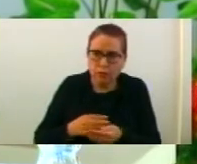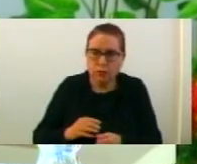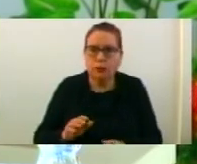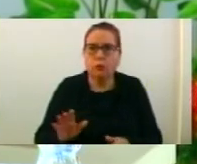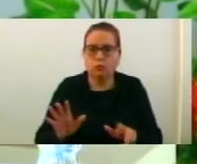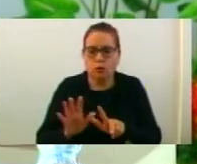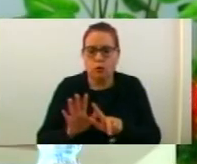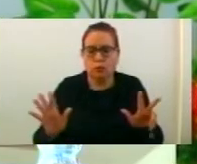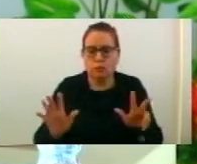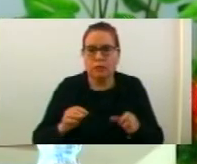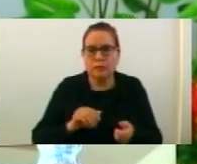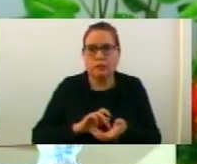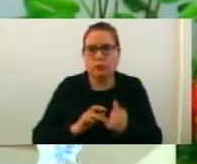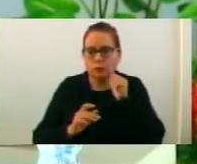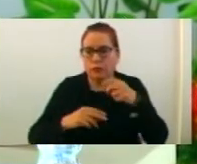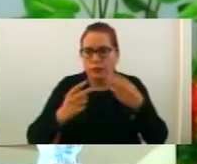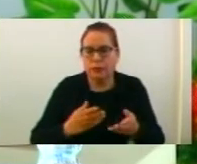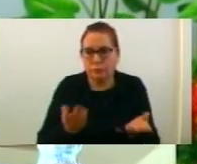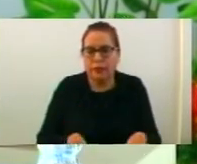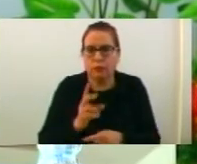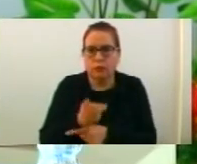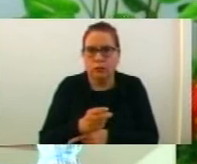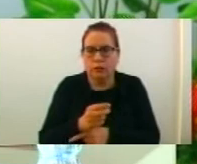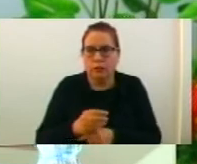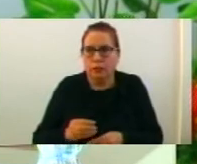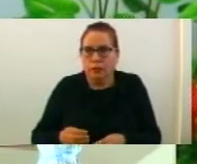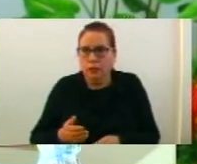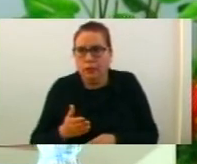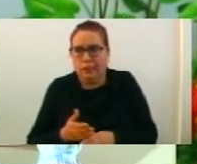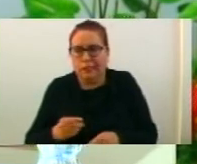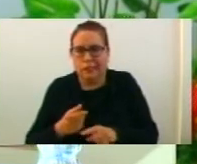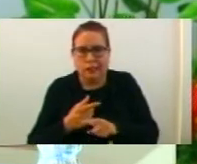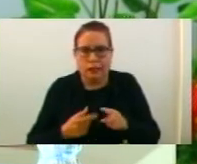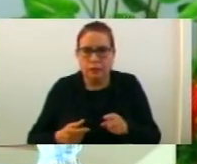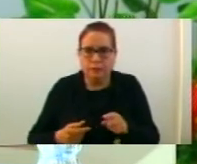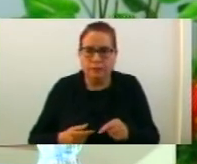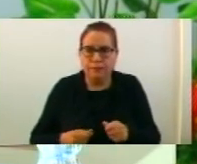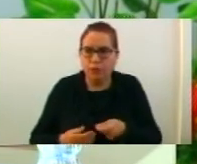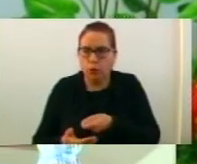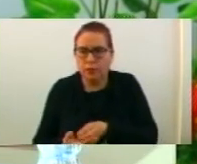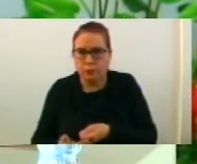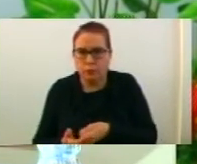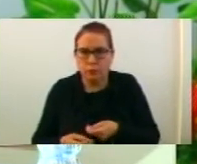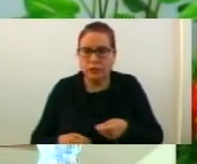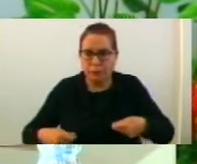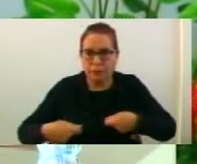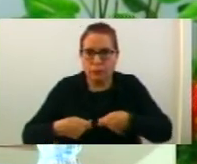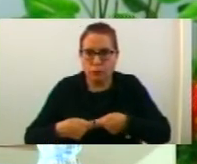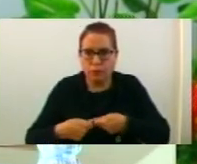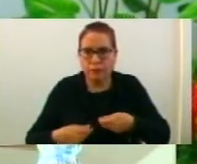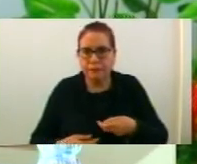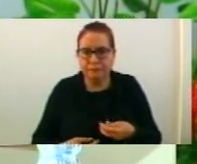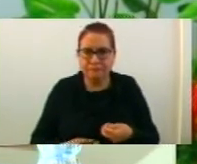по 18. днева ред. Прелог одлука за сумвенциониране на дел от надоместо код за преклучуване на